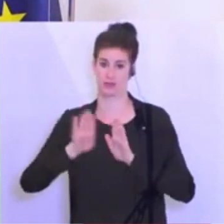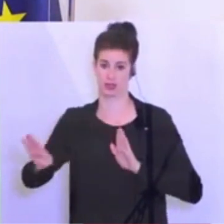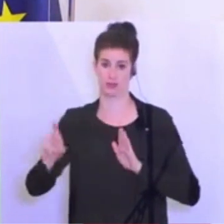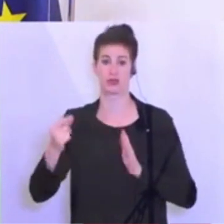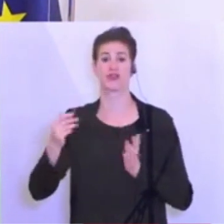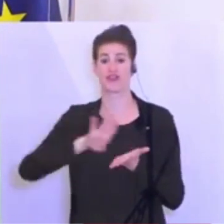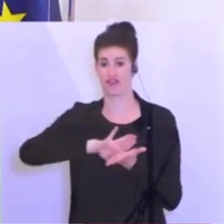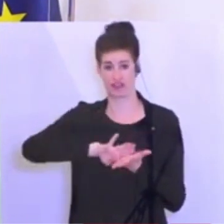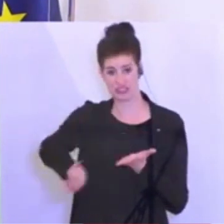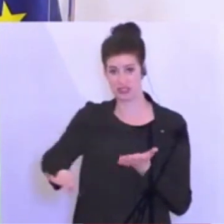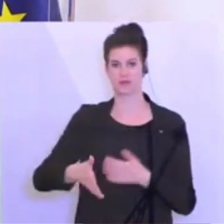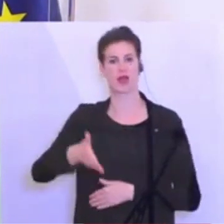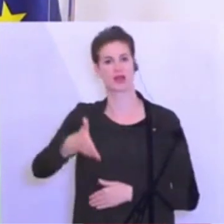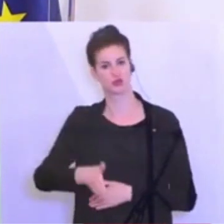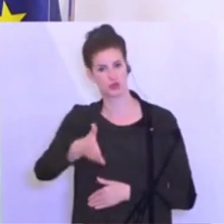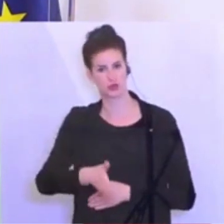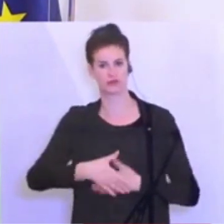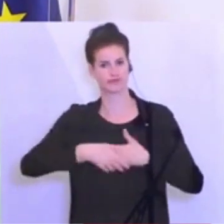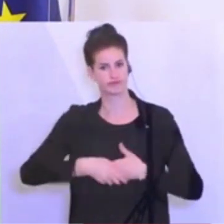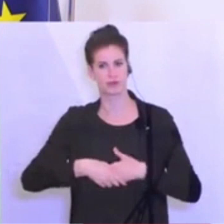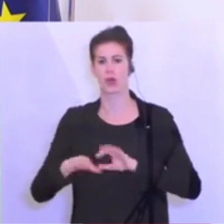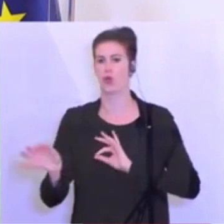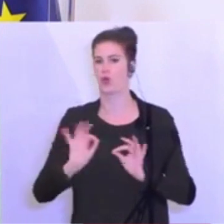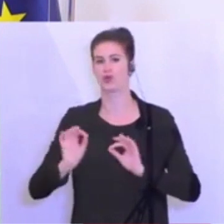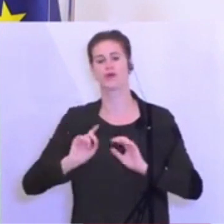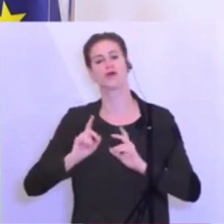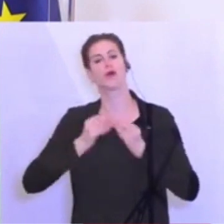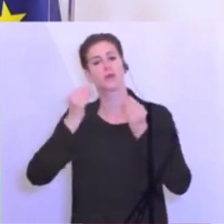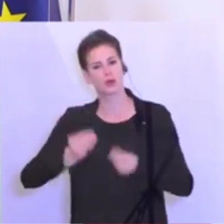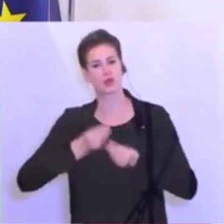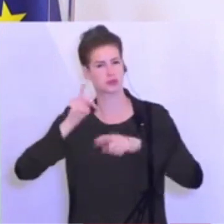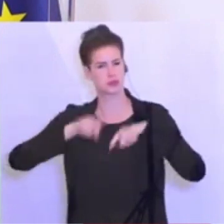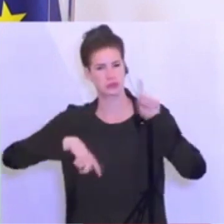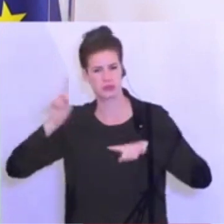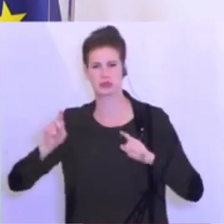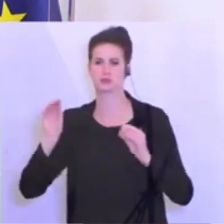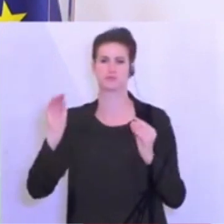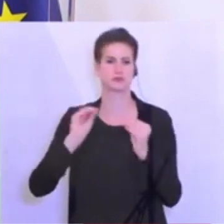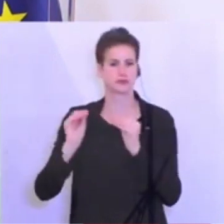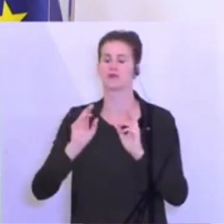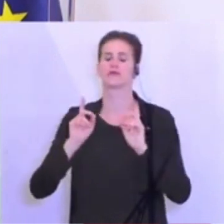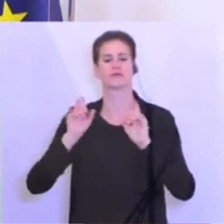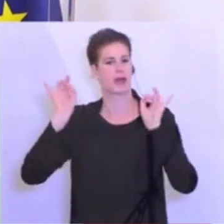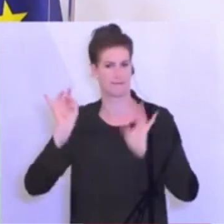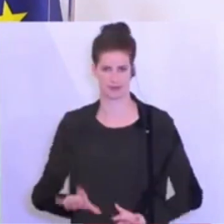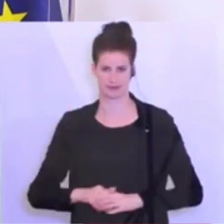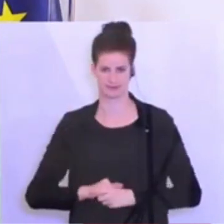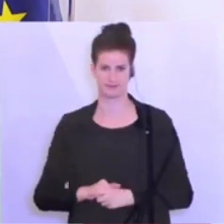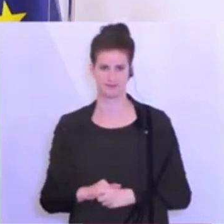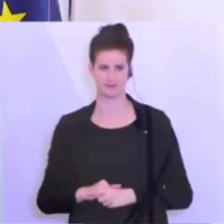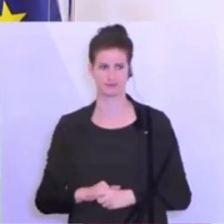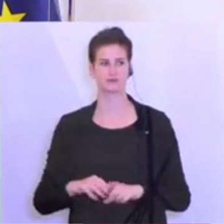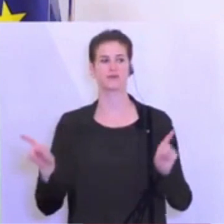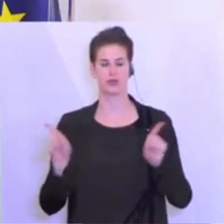auf das Händeschütteln oder andere Begrüßungsrituale, bei denen man sich zu nahe kommt. Und natürlich